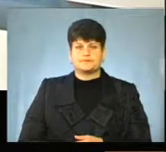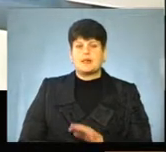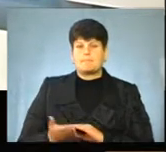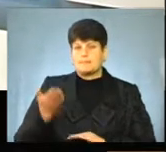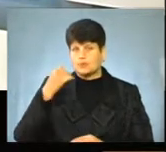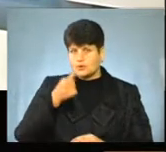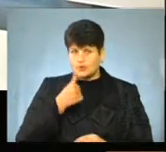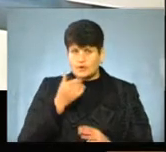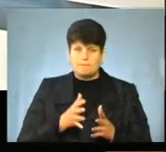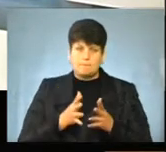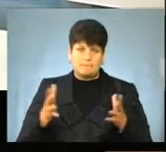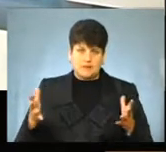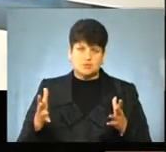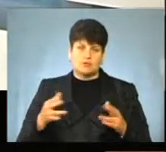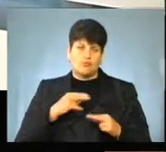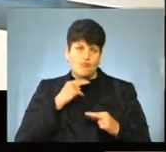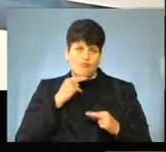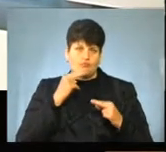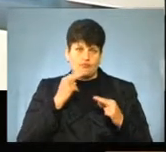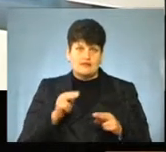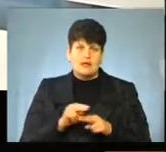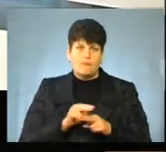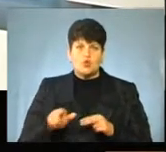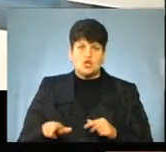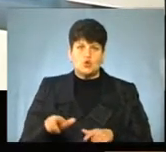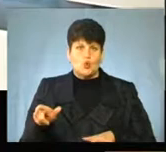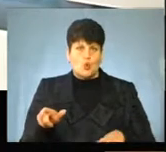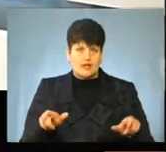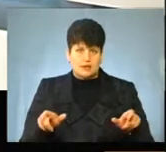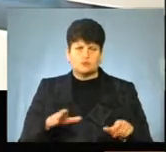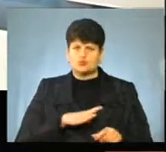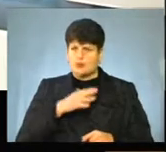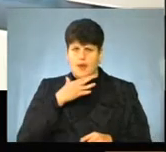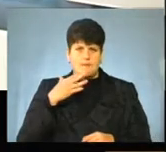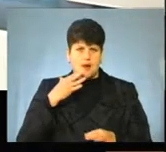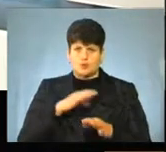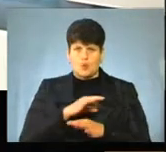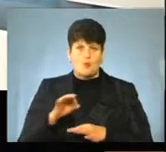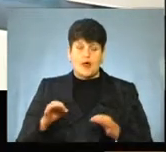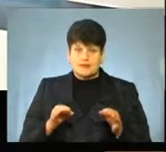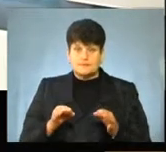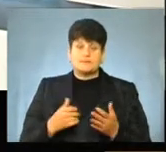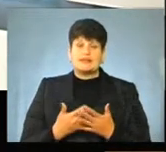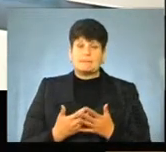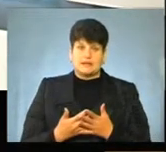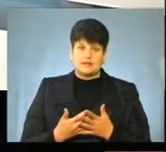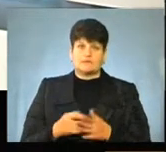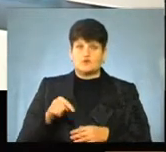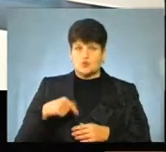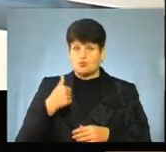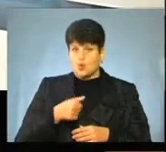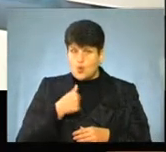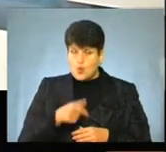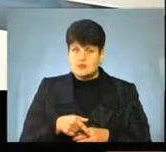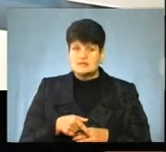минулі роки більше акцентувалися на ремонті доріг. Багато було таких проєктів. Наприклад, цього